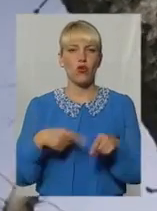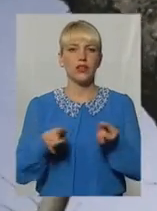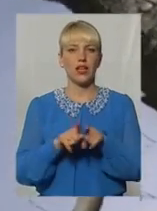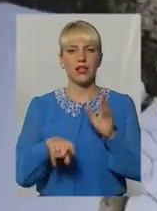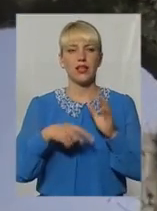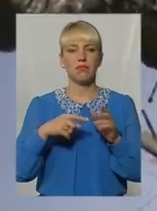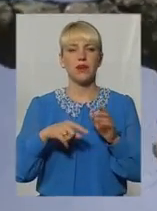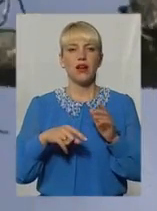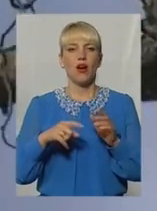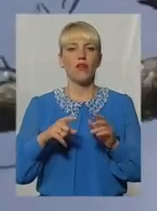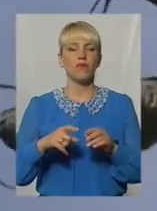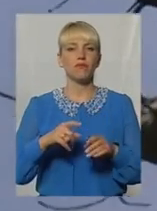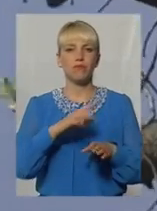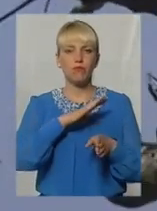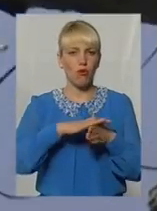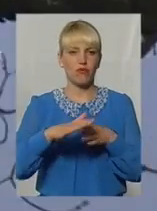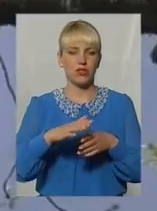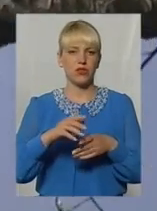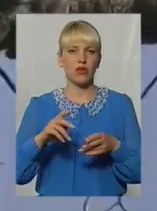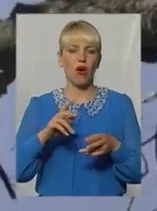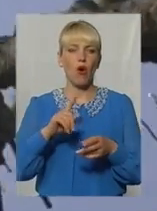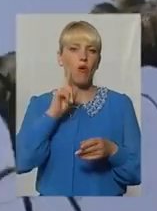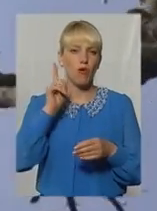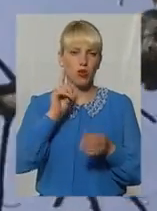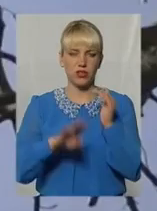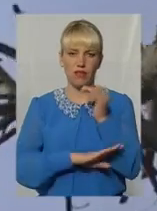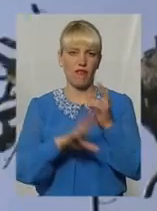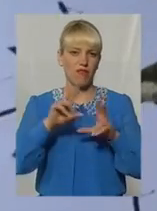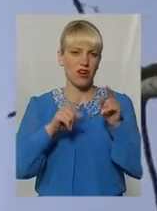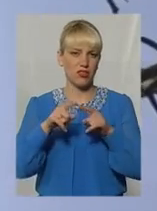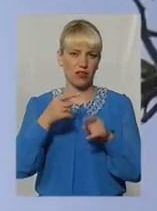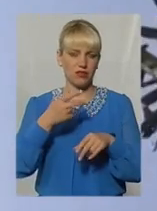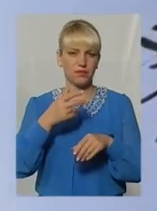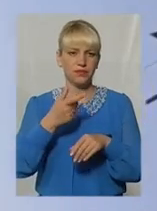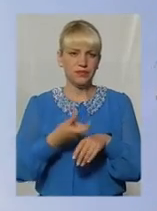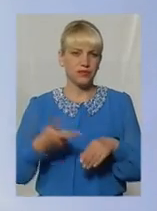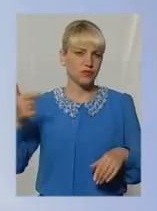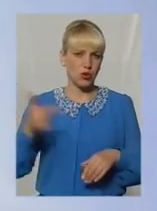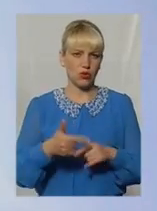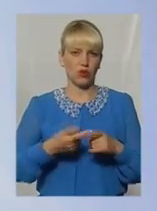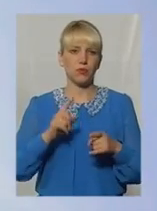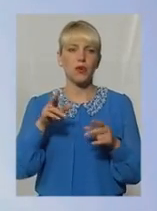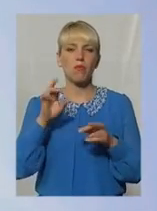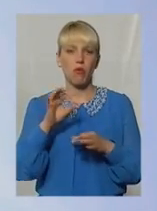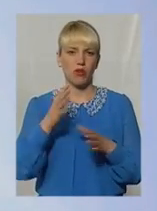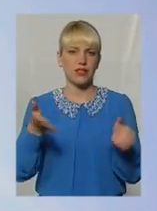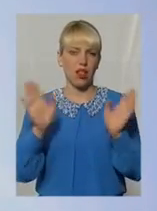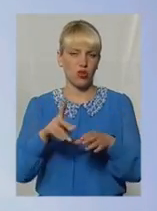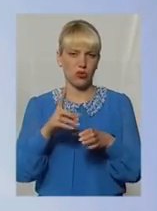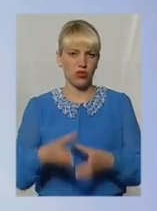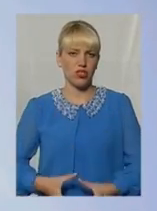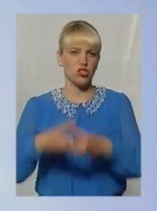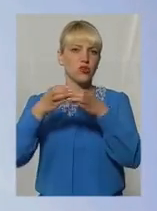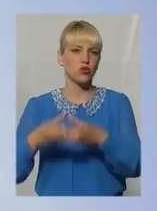тотальним омолодженням дерев. Вважають, що комунальники перегнули палицю, адже подекуди залишилися самі обрубки стовбурів.